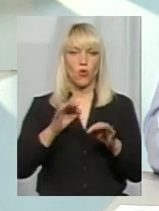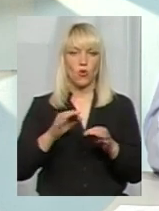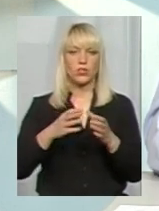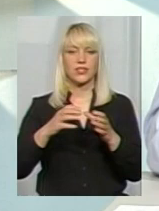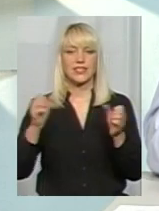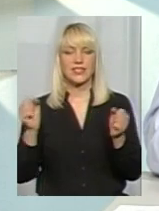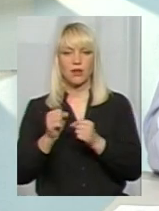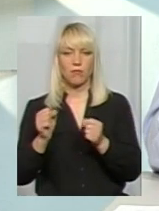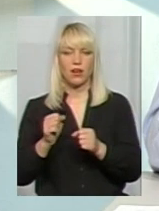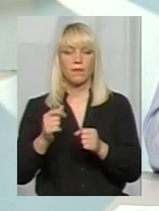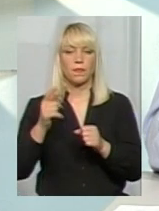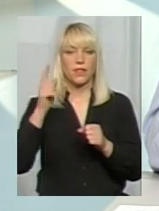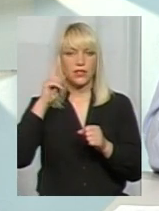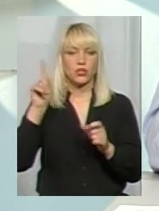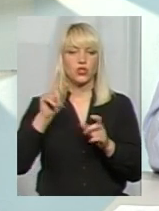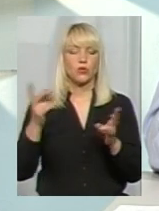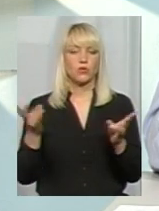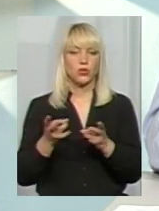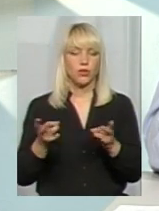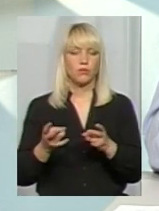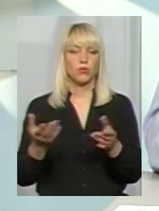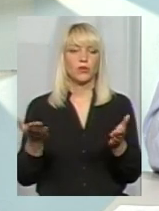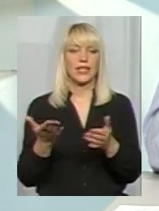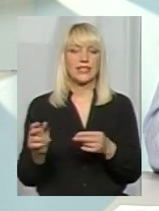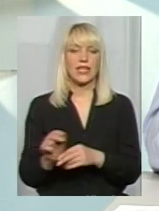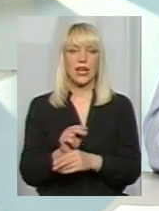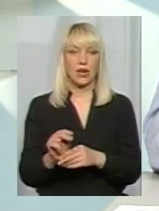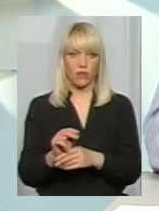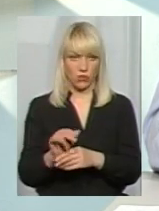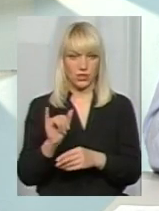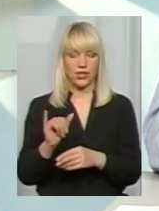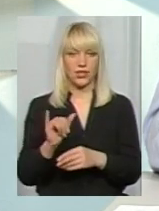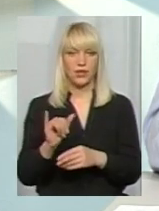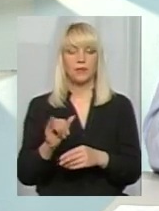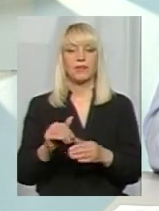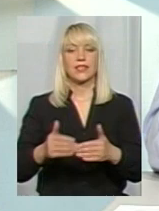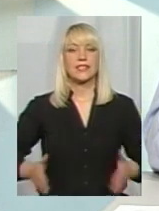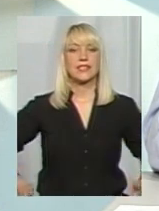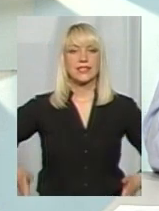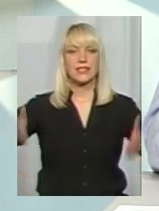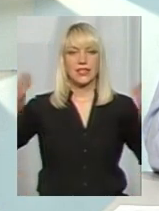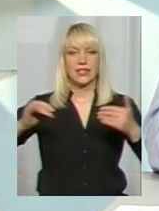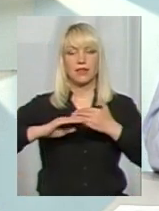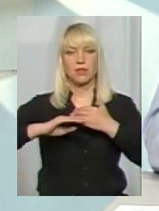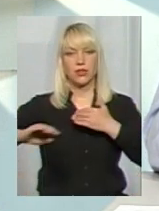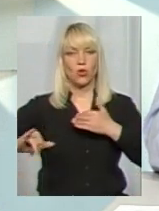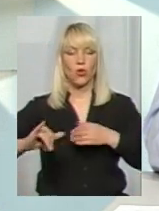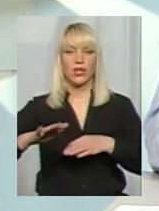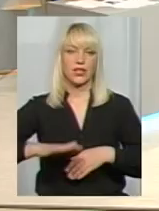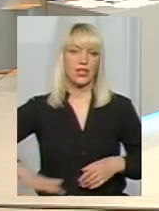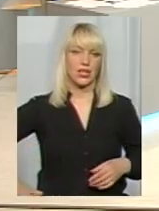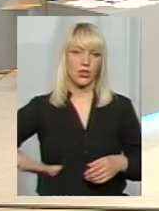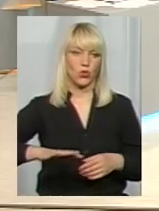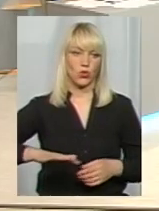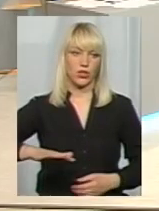природні, що в них щось потребують, якісь потребують ремонти, стіни, і підлоги, і території, і так далі. Пане